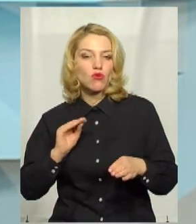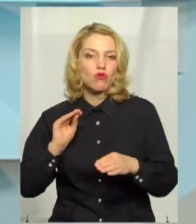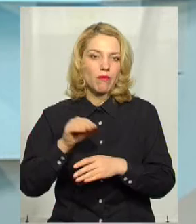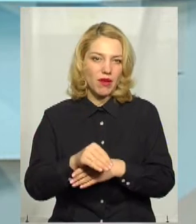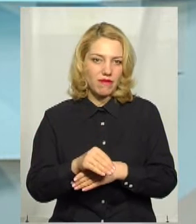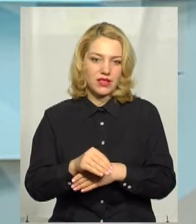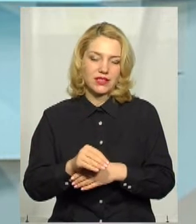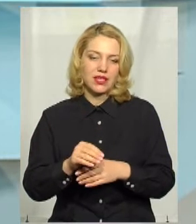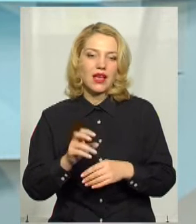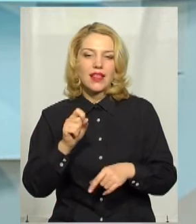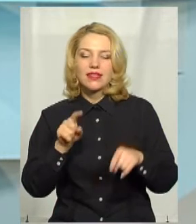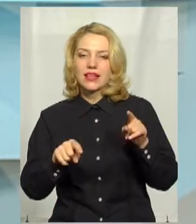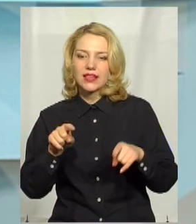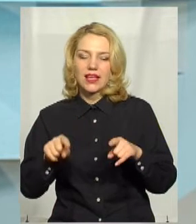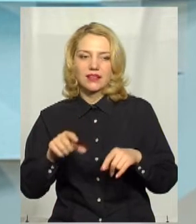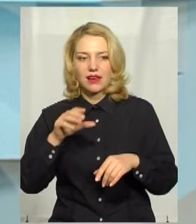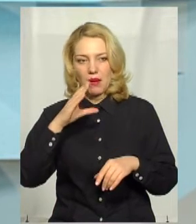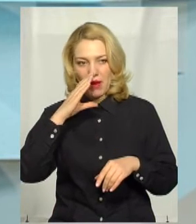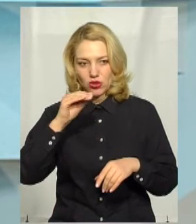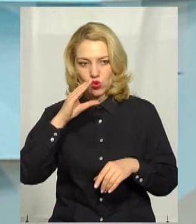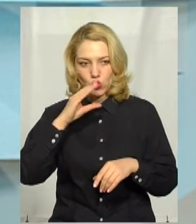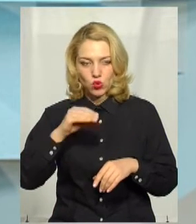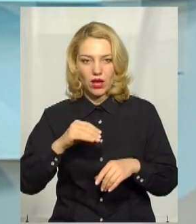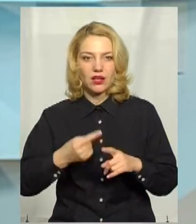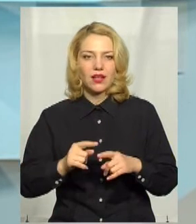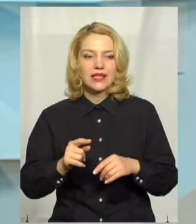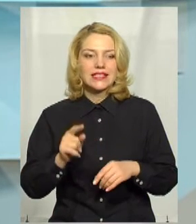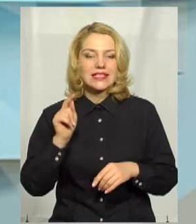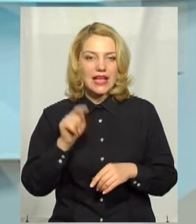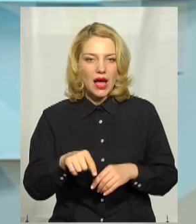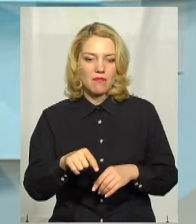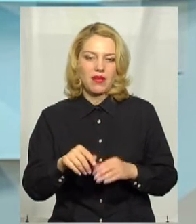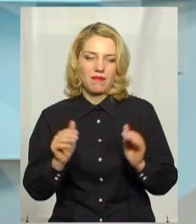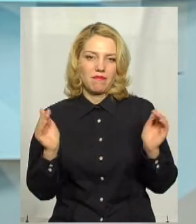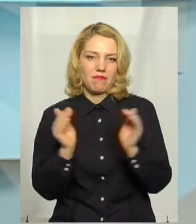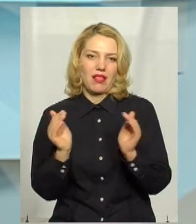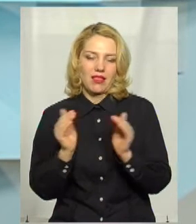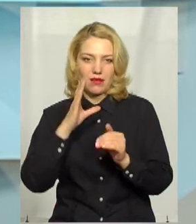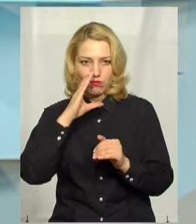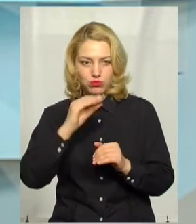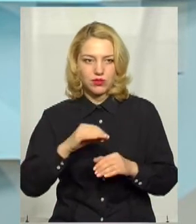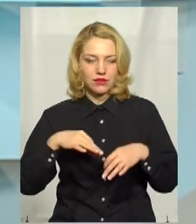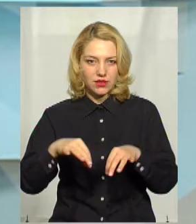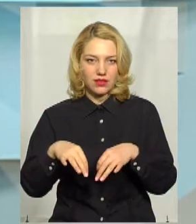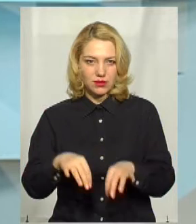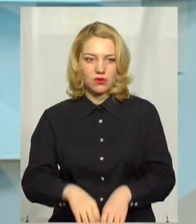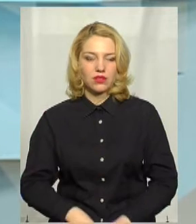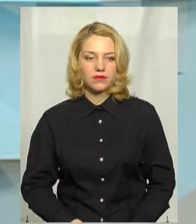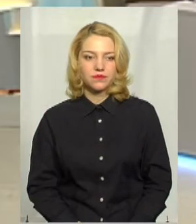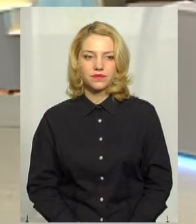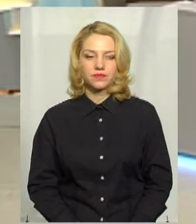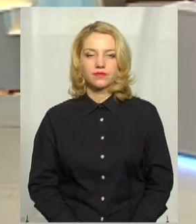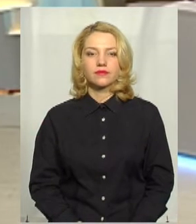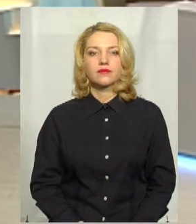збільшення на деяких, на певних маршрутах, на центральних маршрутах, саме малого і середнього транспортного засобу.